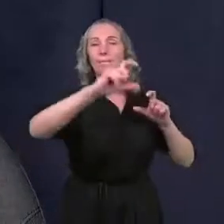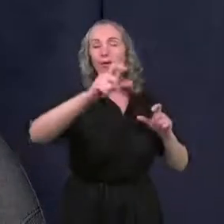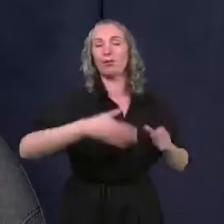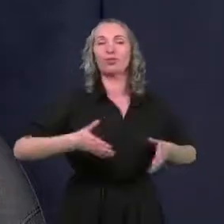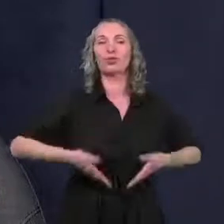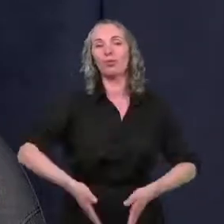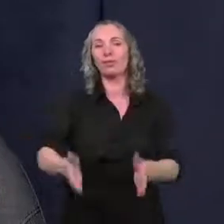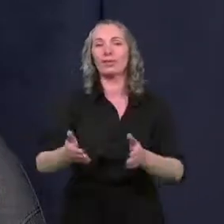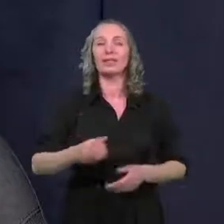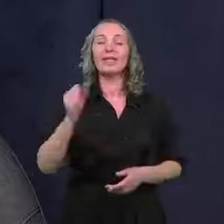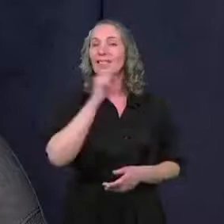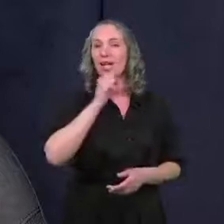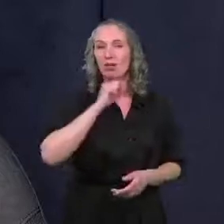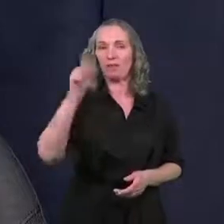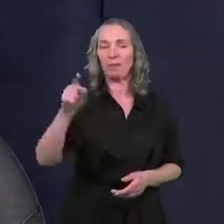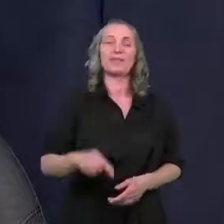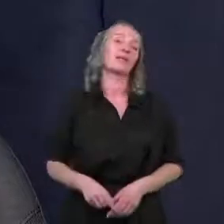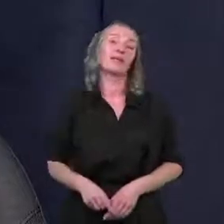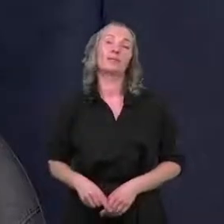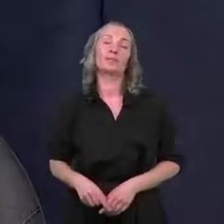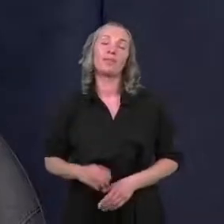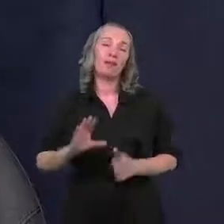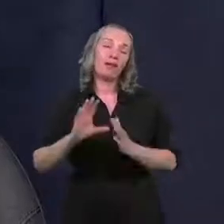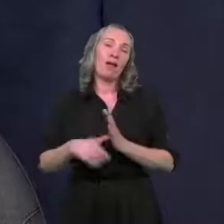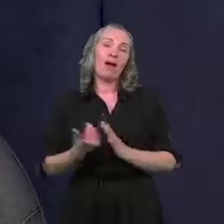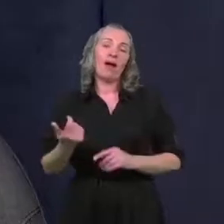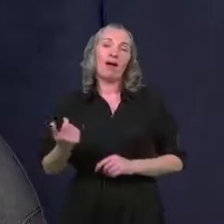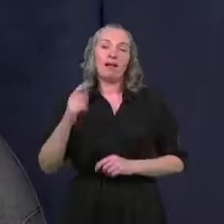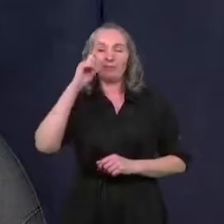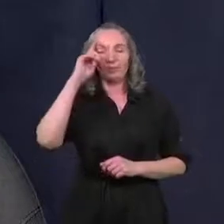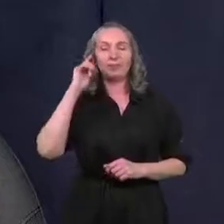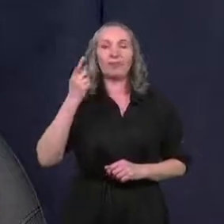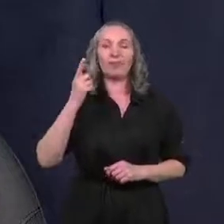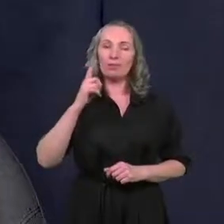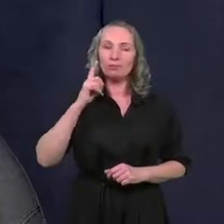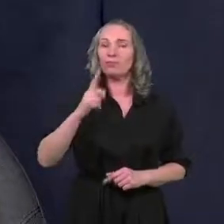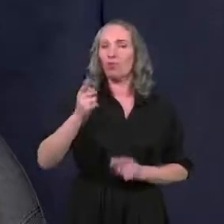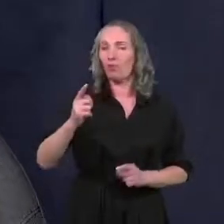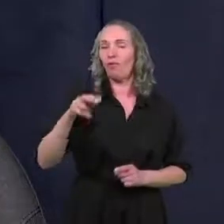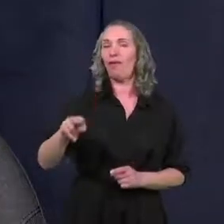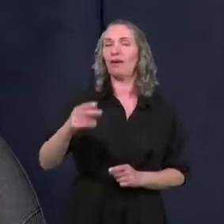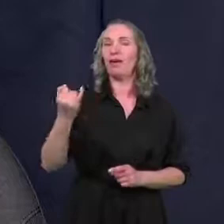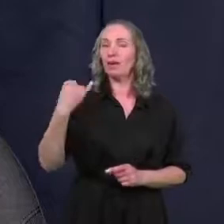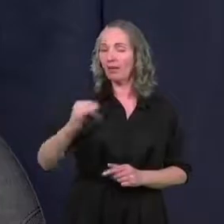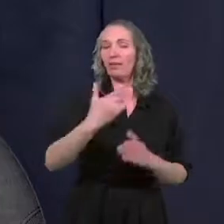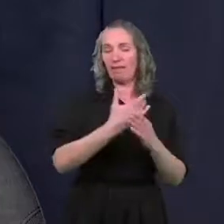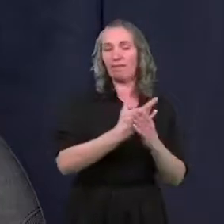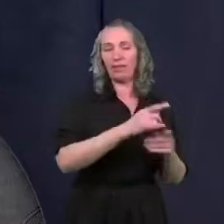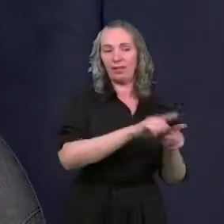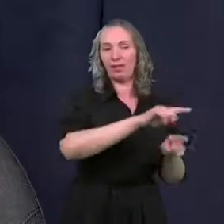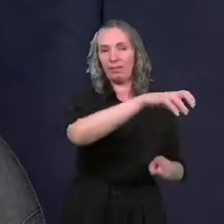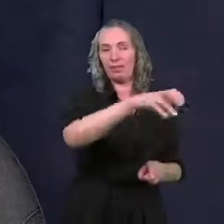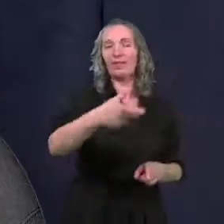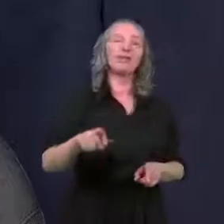przy ulicy Starodębskiej. Ale tutaj oczywiście słuszna uwaga. Inne podmioty także powinny w